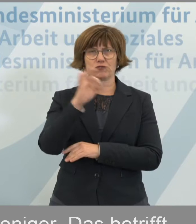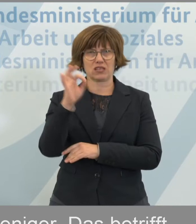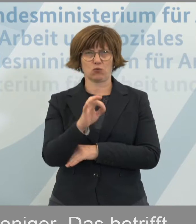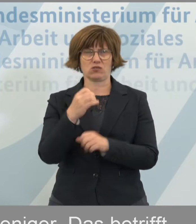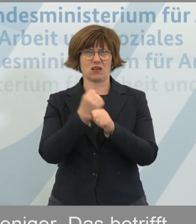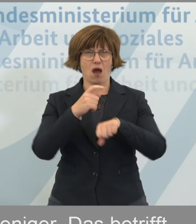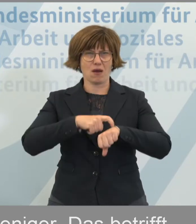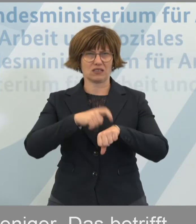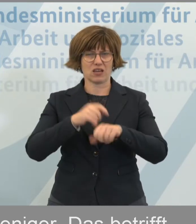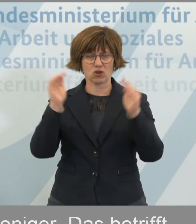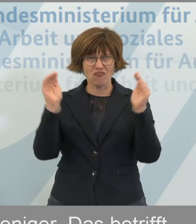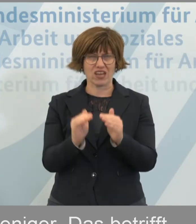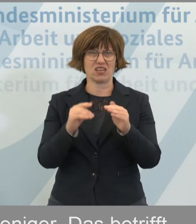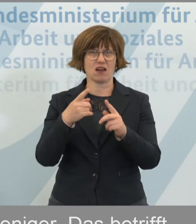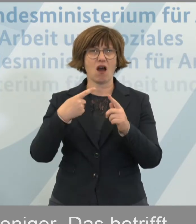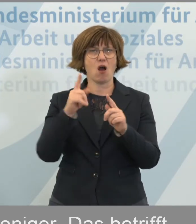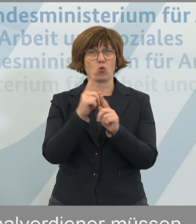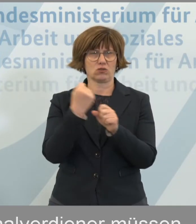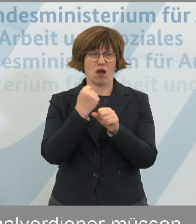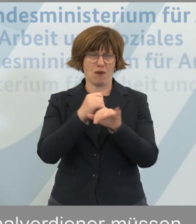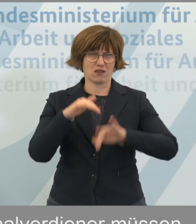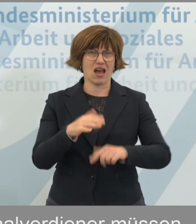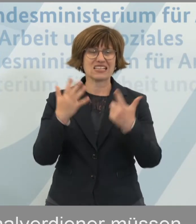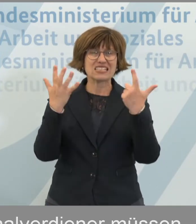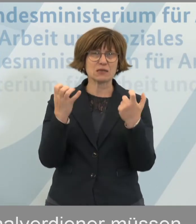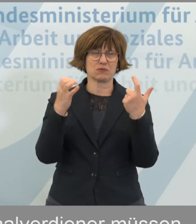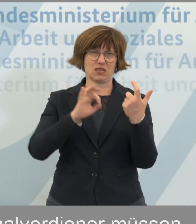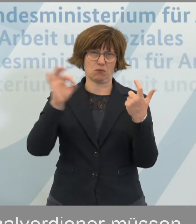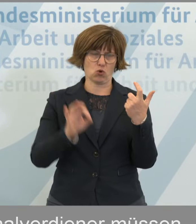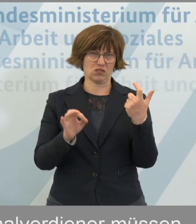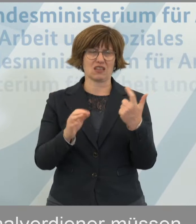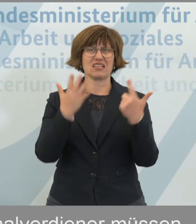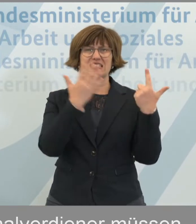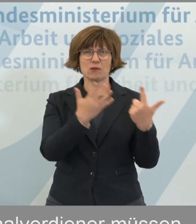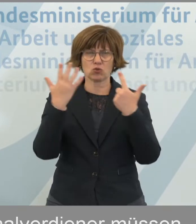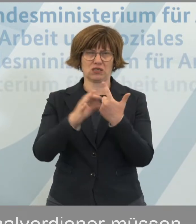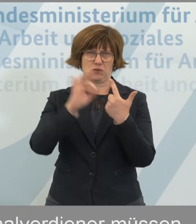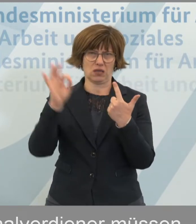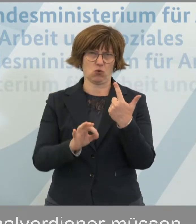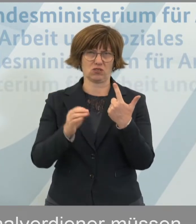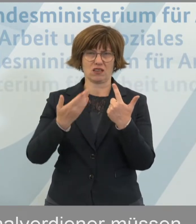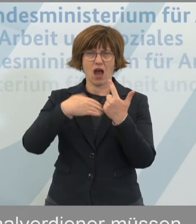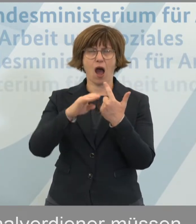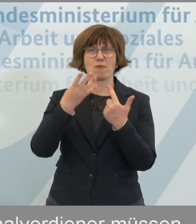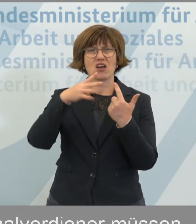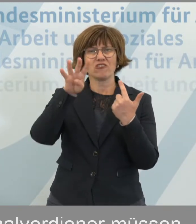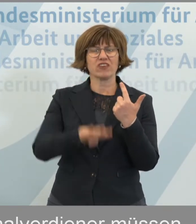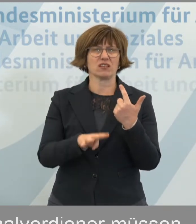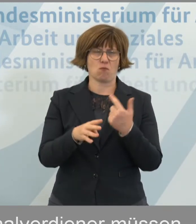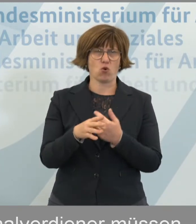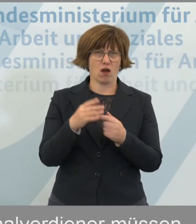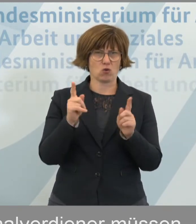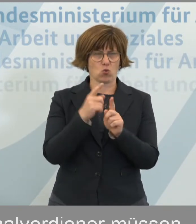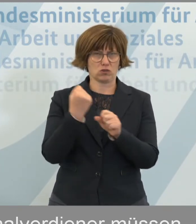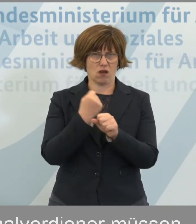ihrer Arbeitszeit oder weniger in Kurzarbeit sind, auf 70 bzw. 77 Prozent ab dem vierten Monat in Kurzarbeit